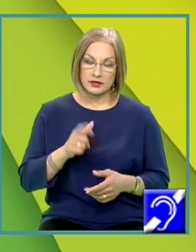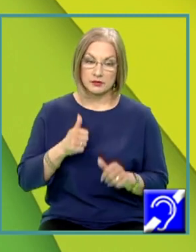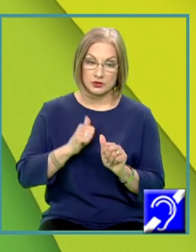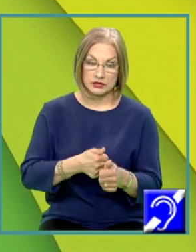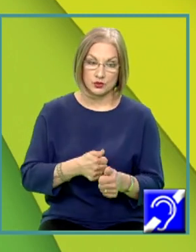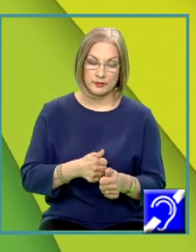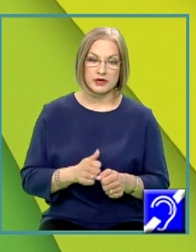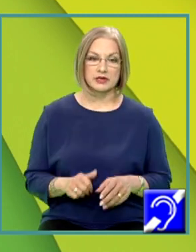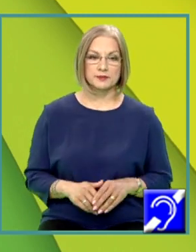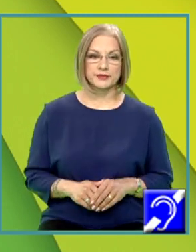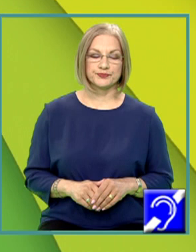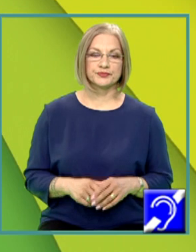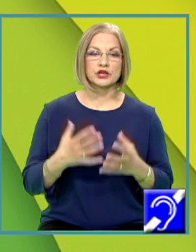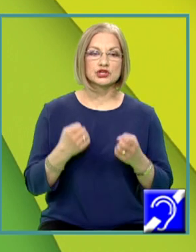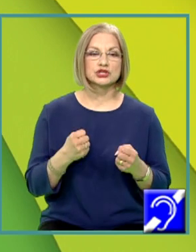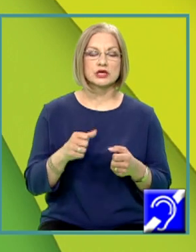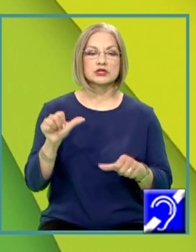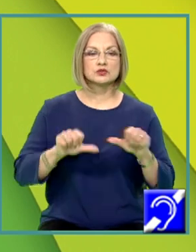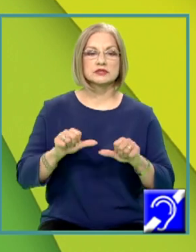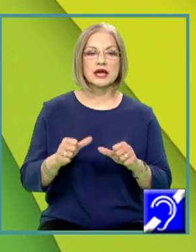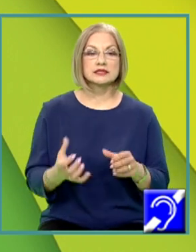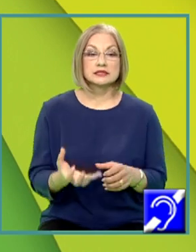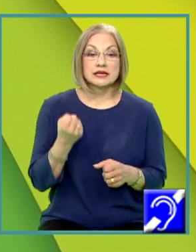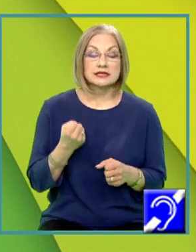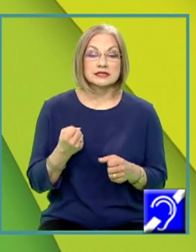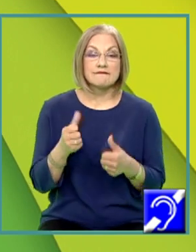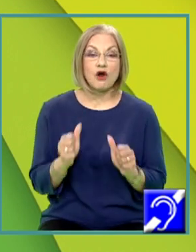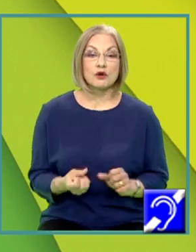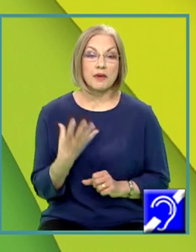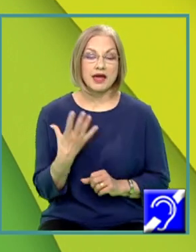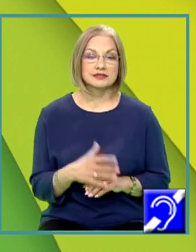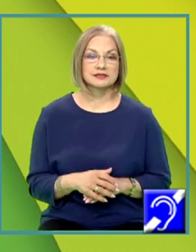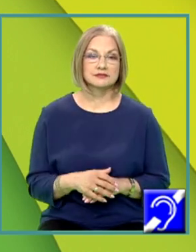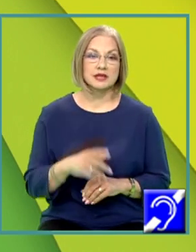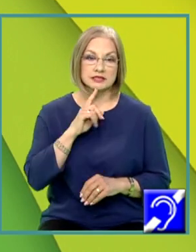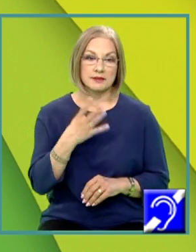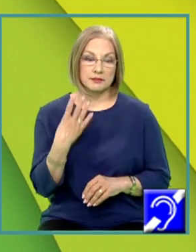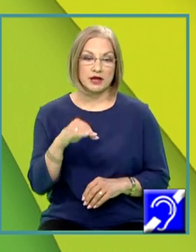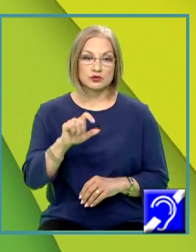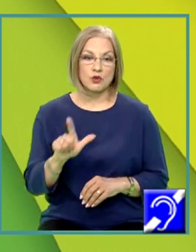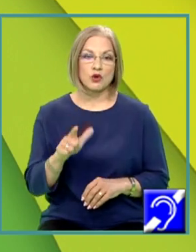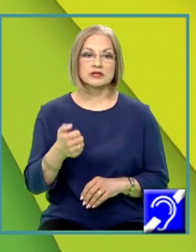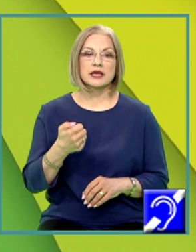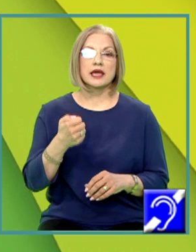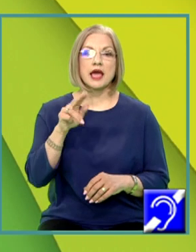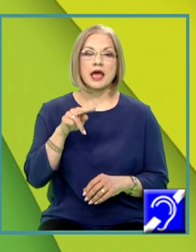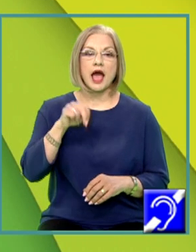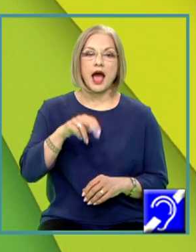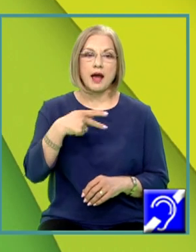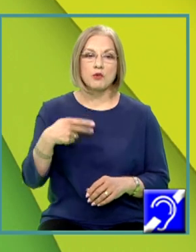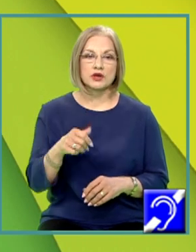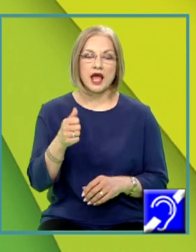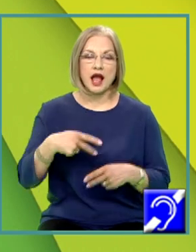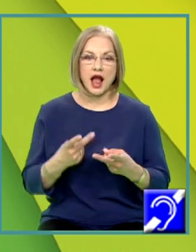ce substanțe ni se formează, adică patru moli de amoniac gazos.